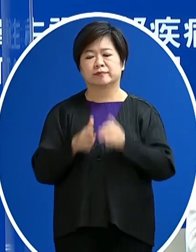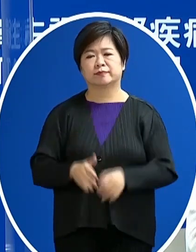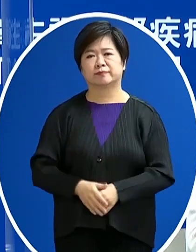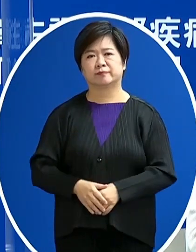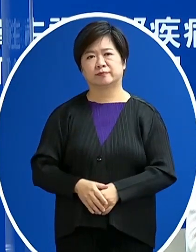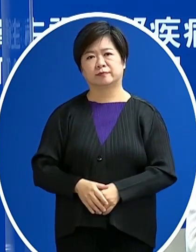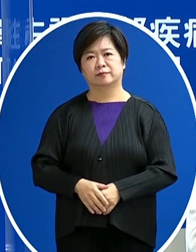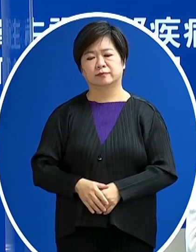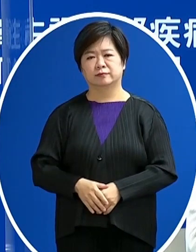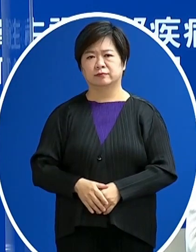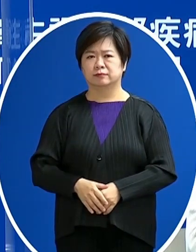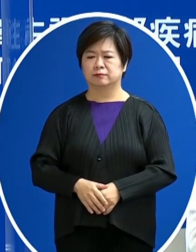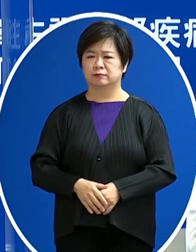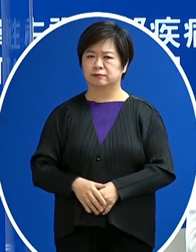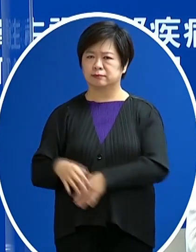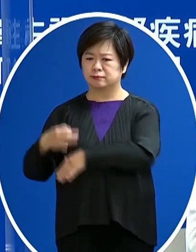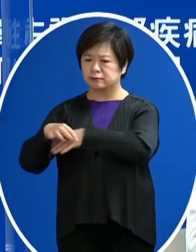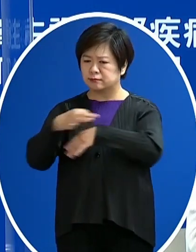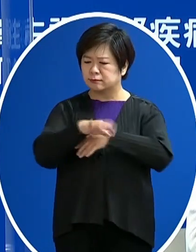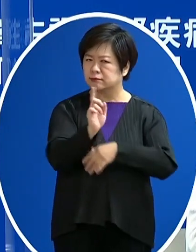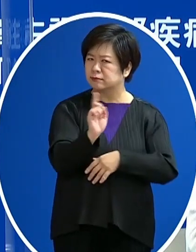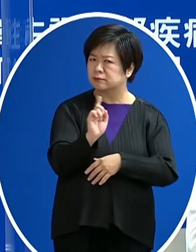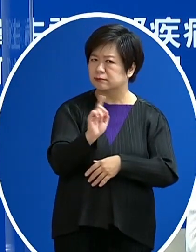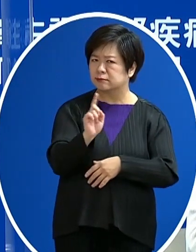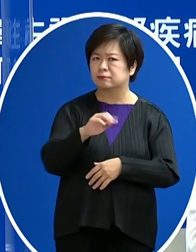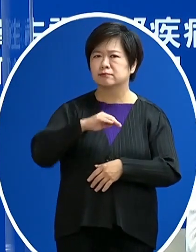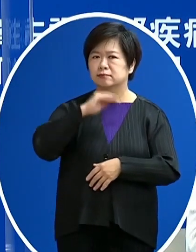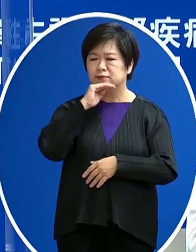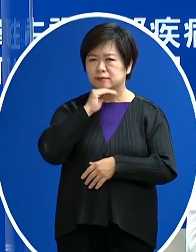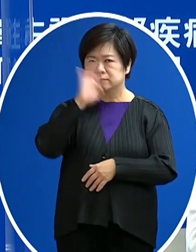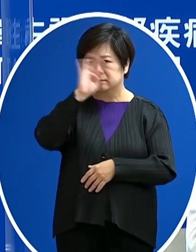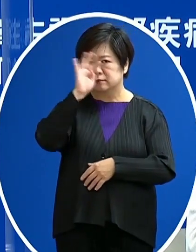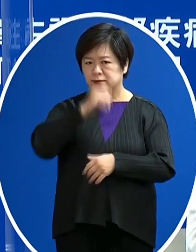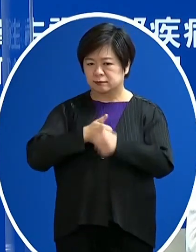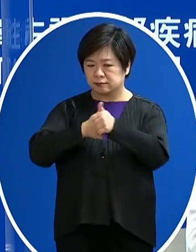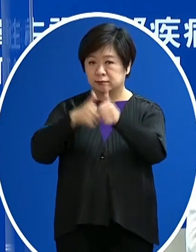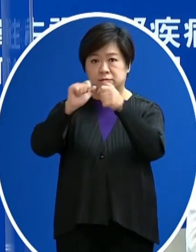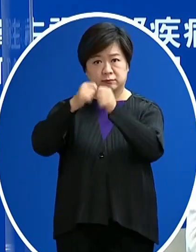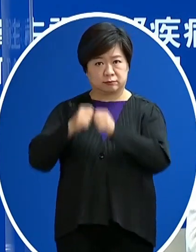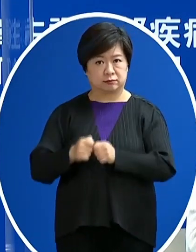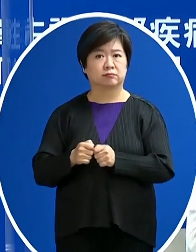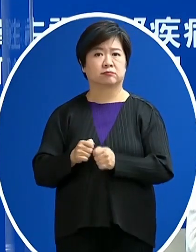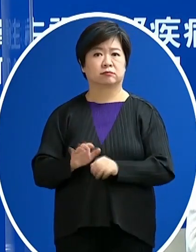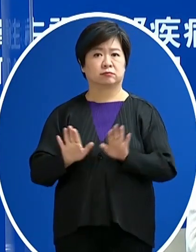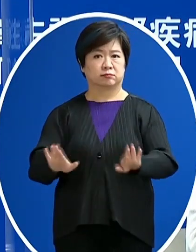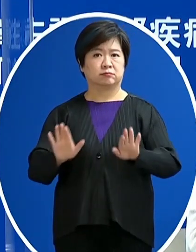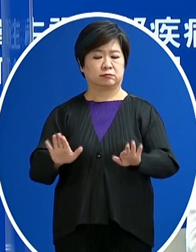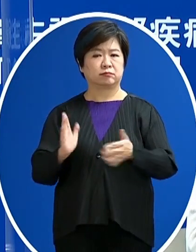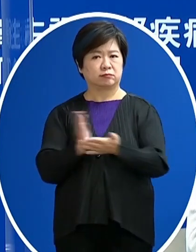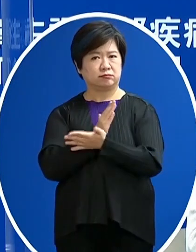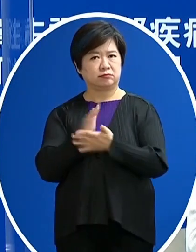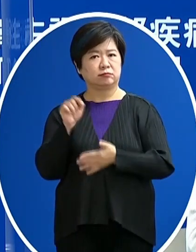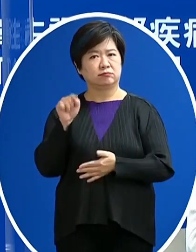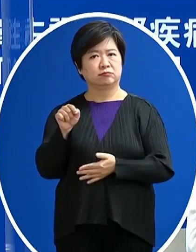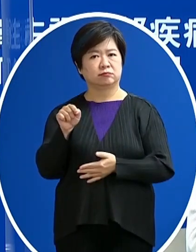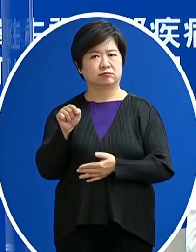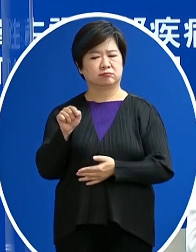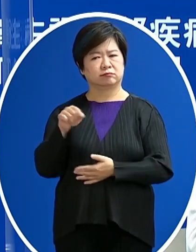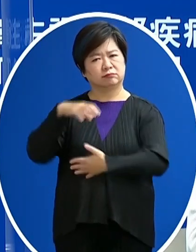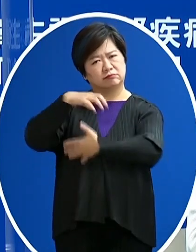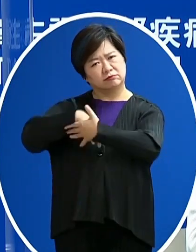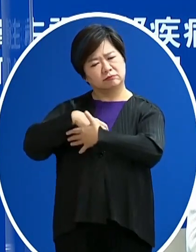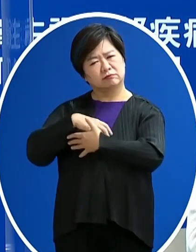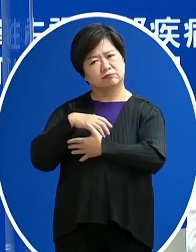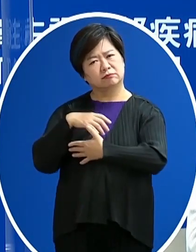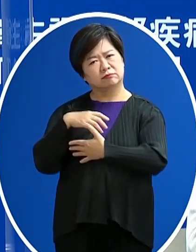這裡面是不是有一些疏漏 那還是我們要看調查的報告的結果 那目前的情況看到了這樣 可是裡面到底有